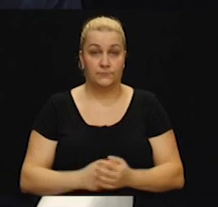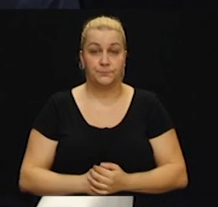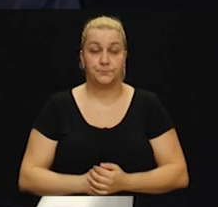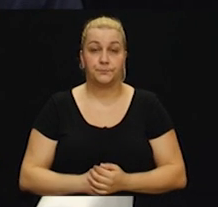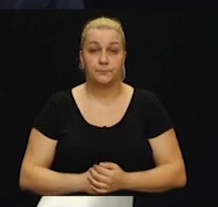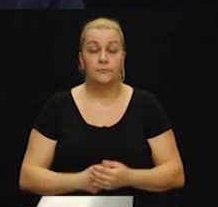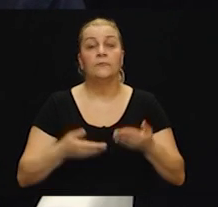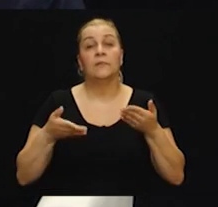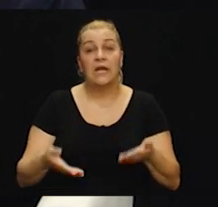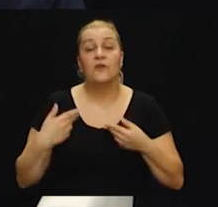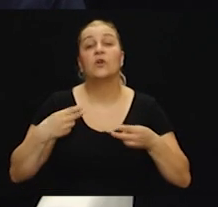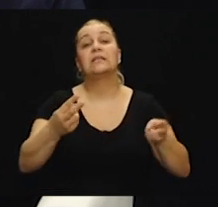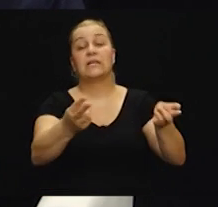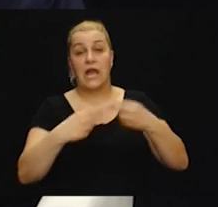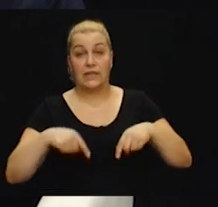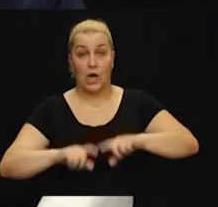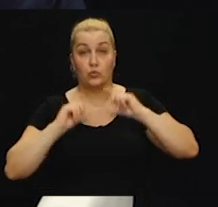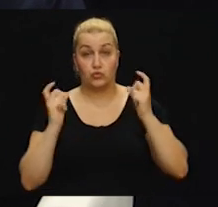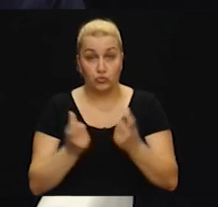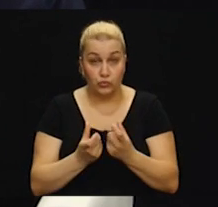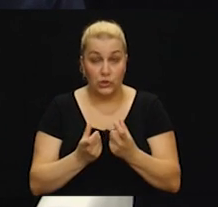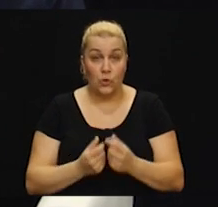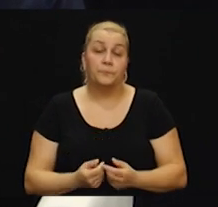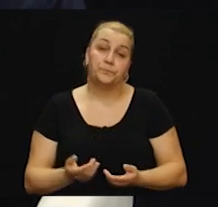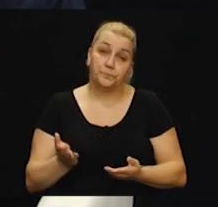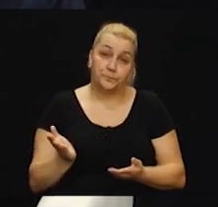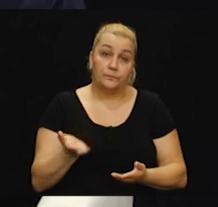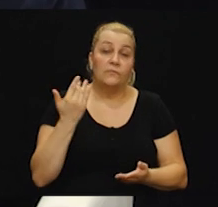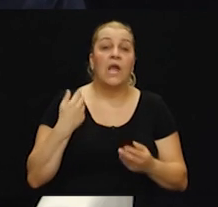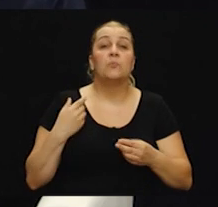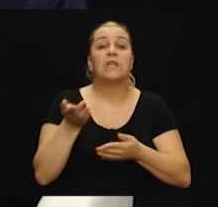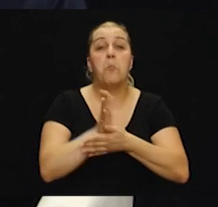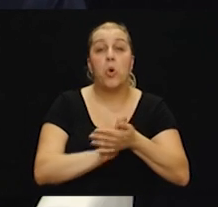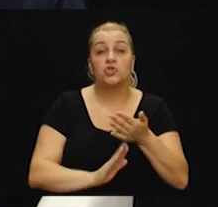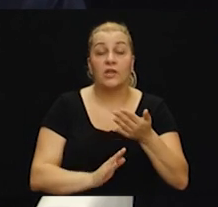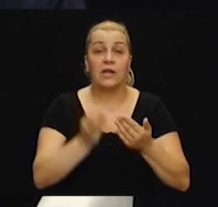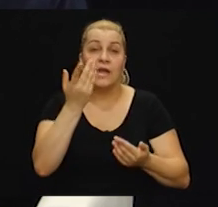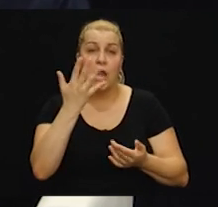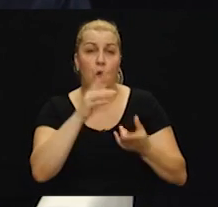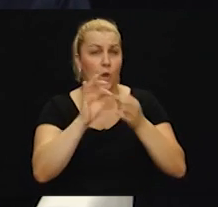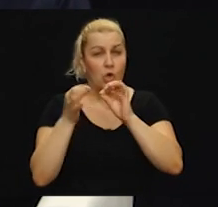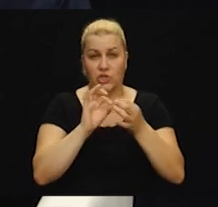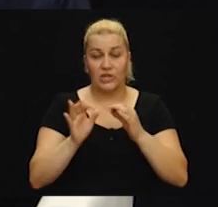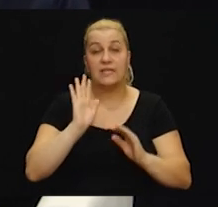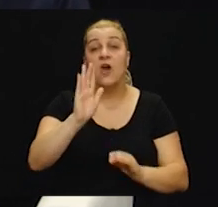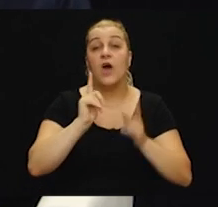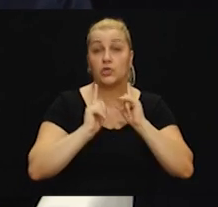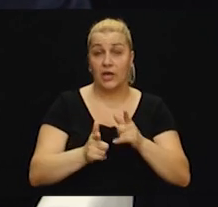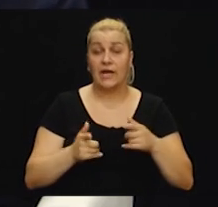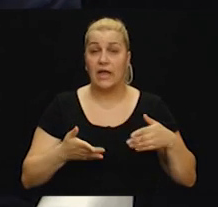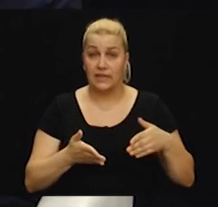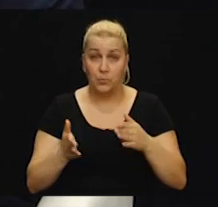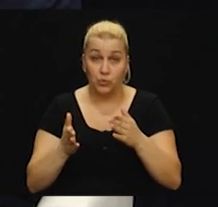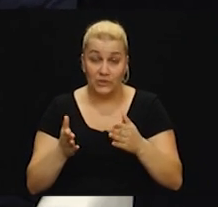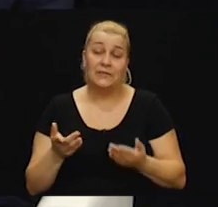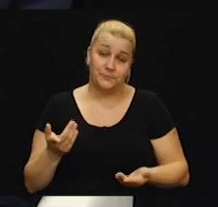Evo na se natrage u studiju. Mladene, ajmo za početak kratko u par rečenica na brzinu u vaš ratni put, mada bi